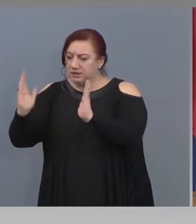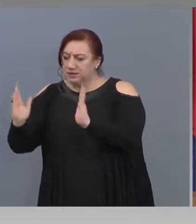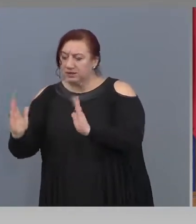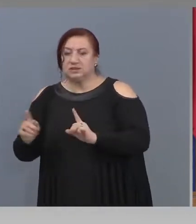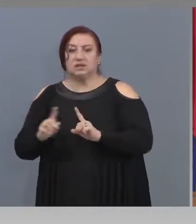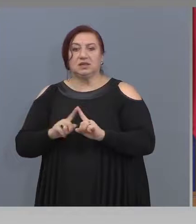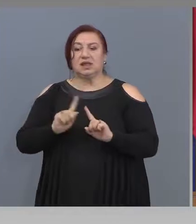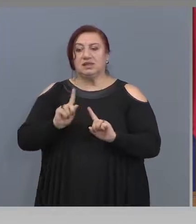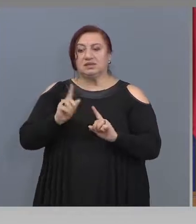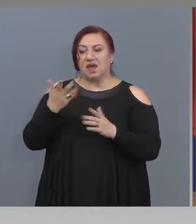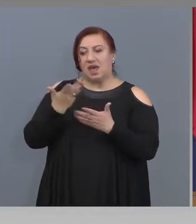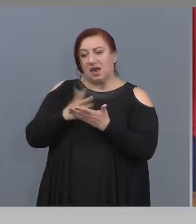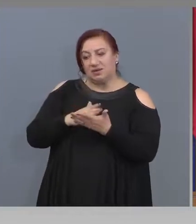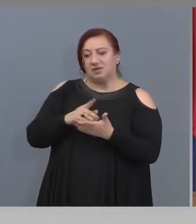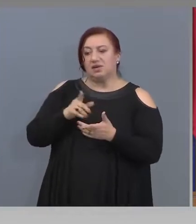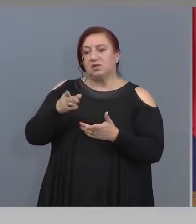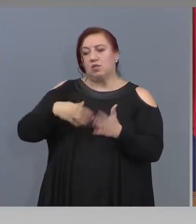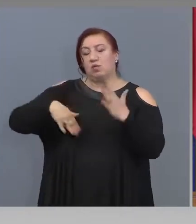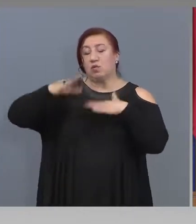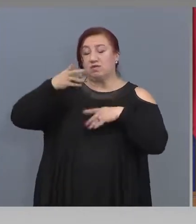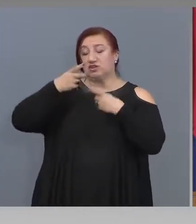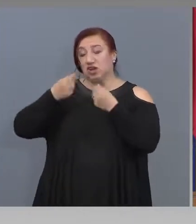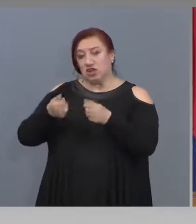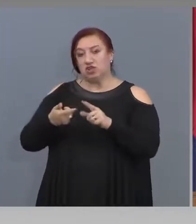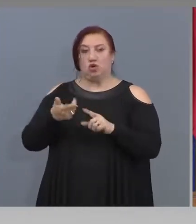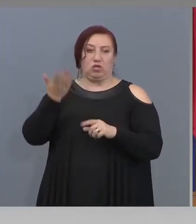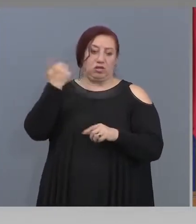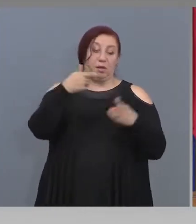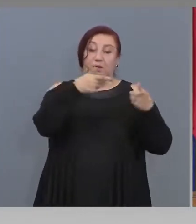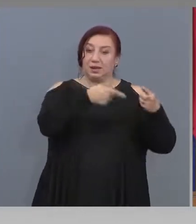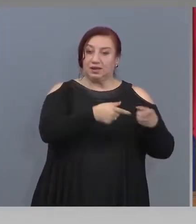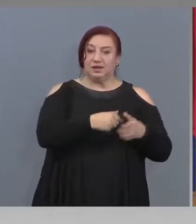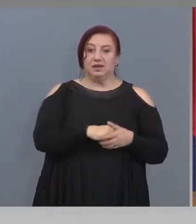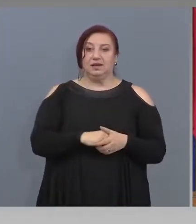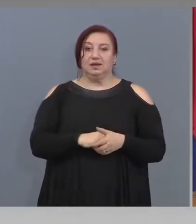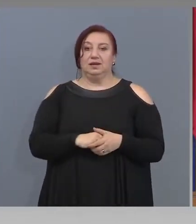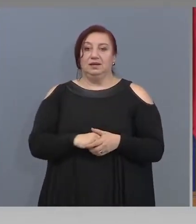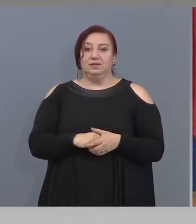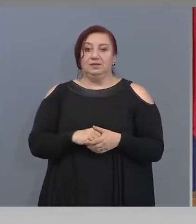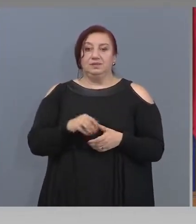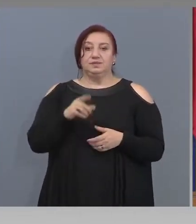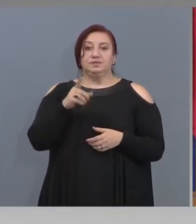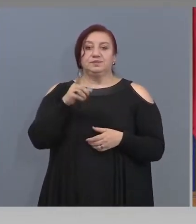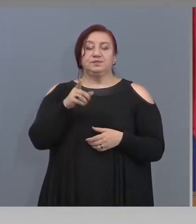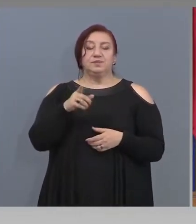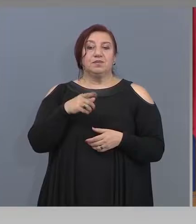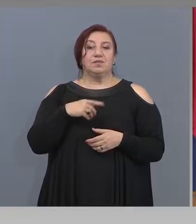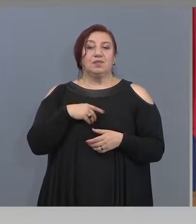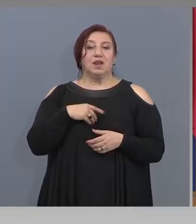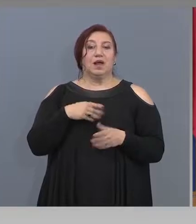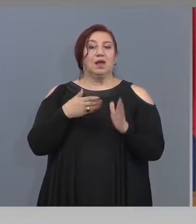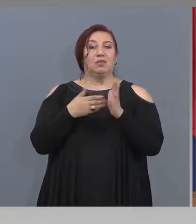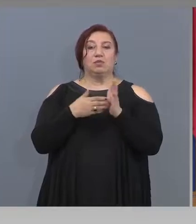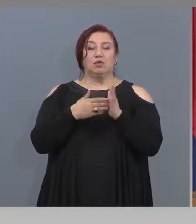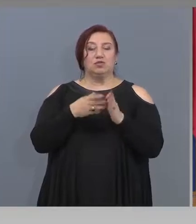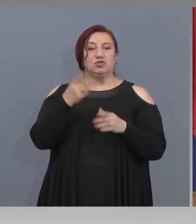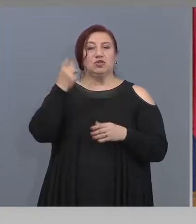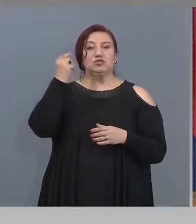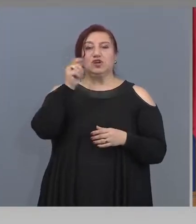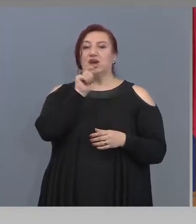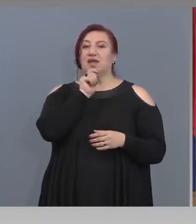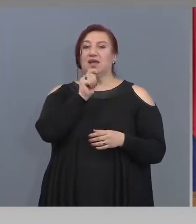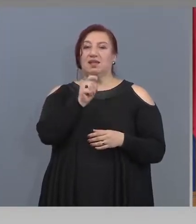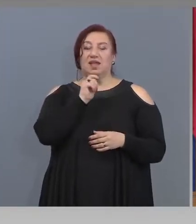полагани там за нещата. Министър, очезар Лисицов, Лагман. По полз вчерашното интервю на Вежди